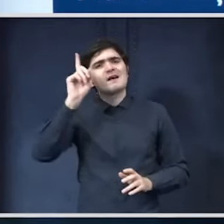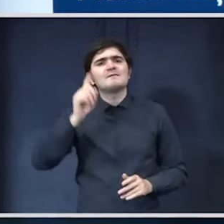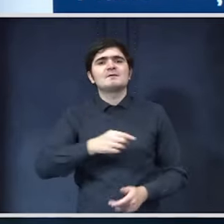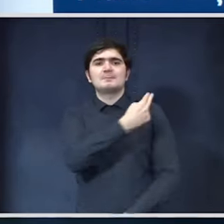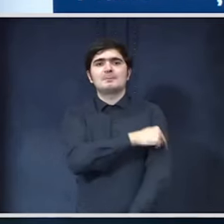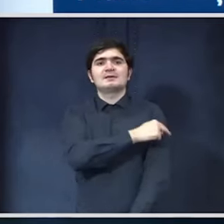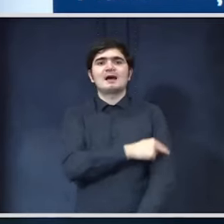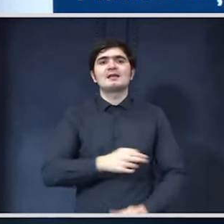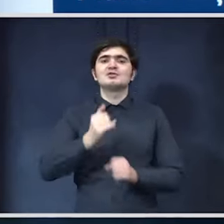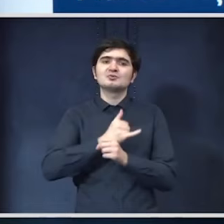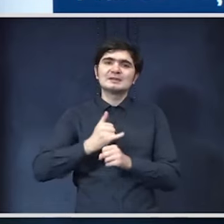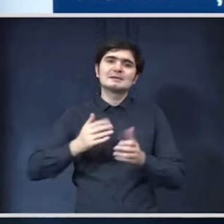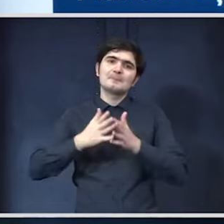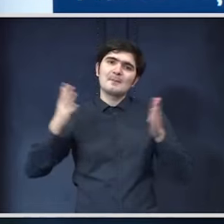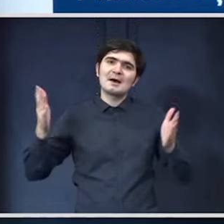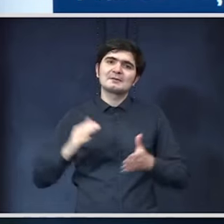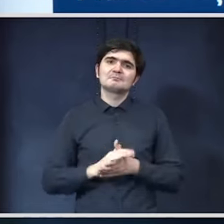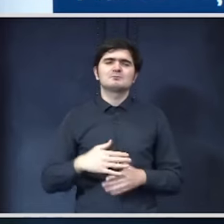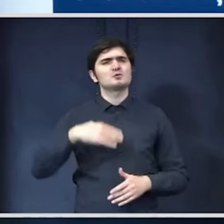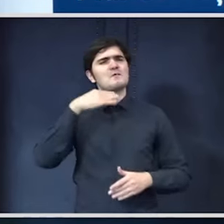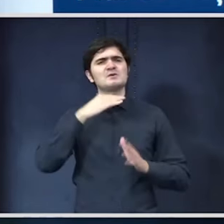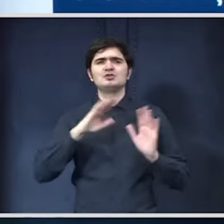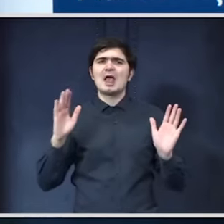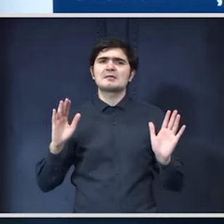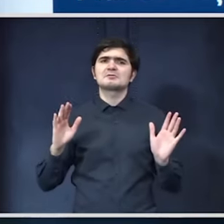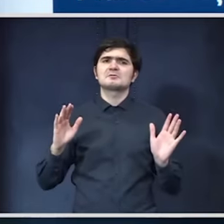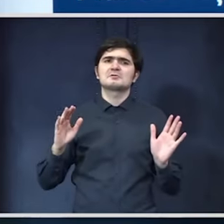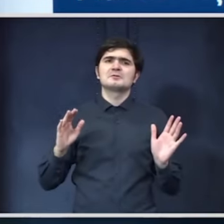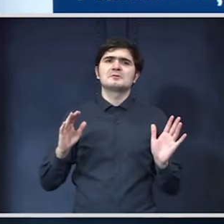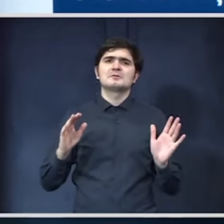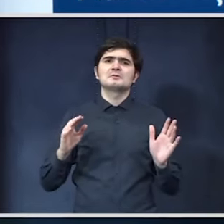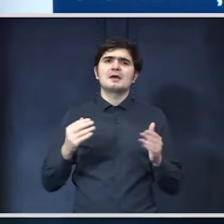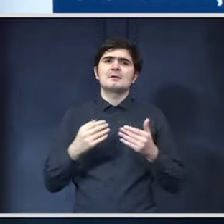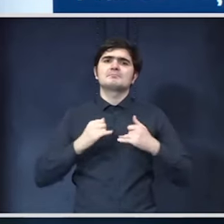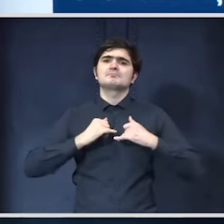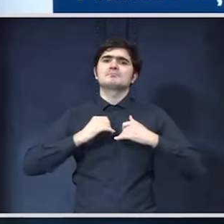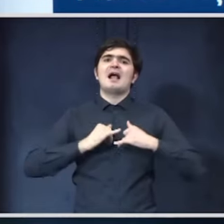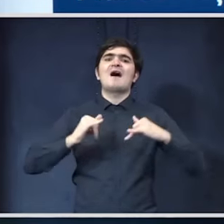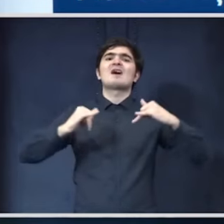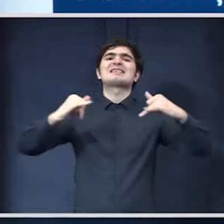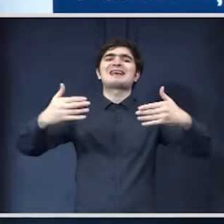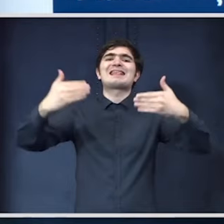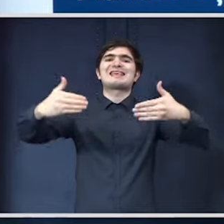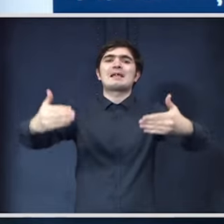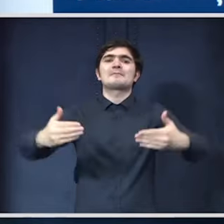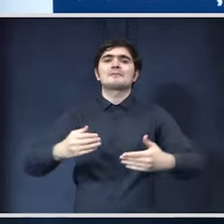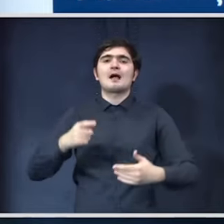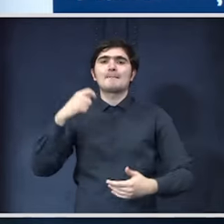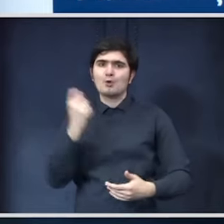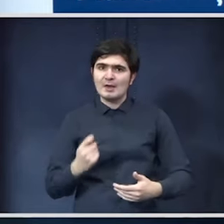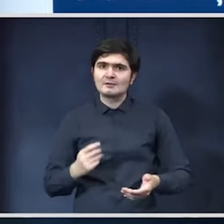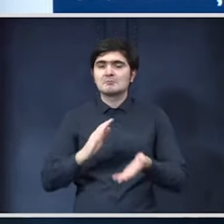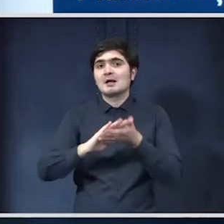județene mari suficient de avansate ca maturitatea proiectului să fie gata până în